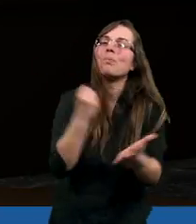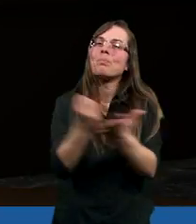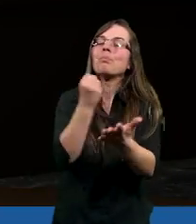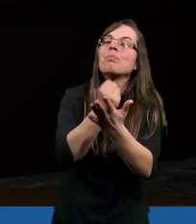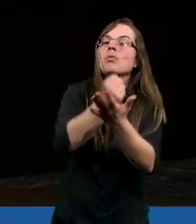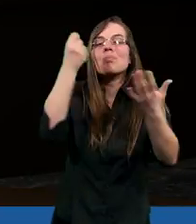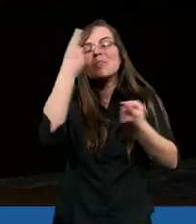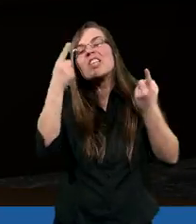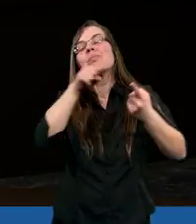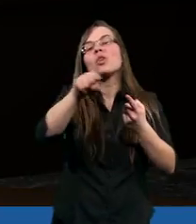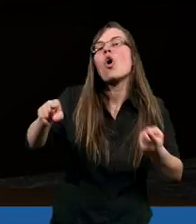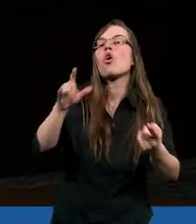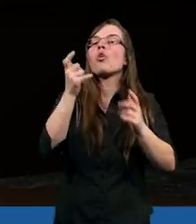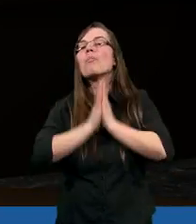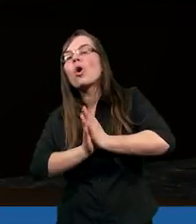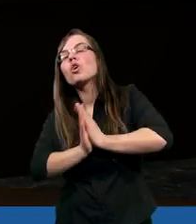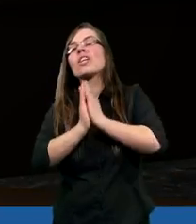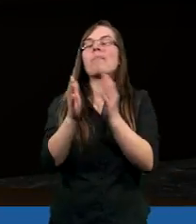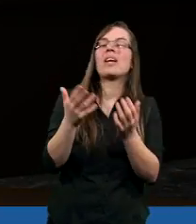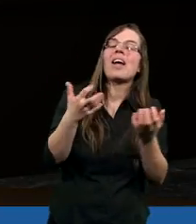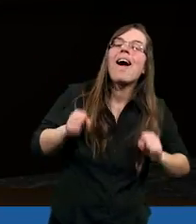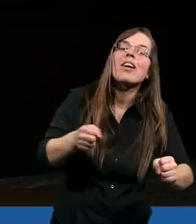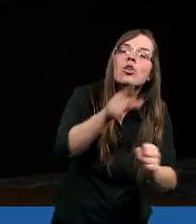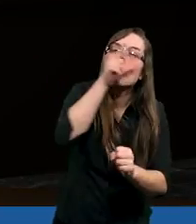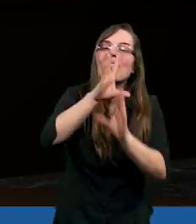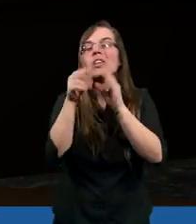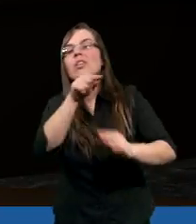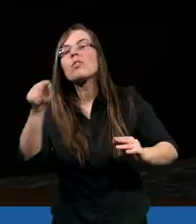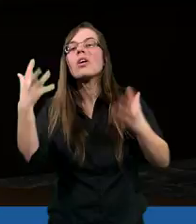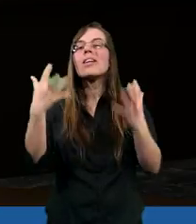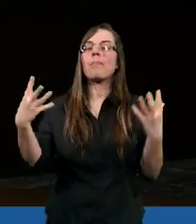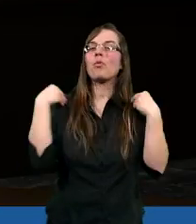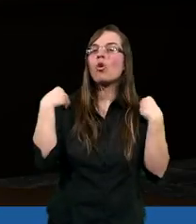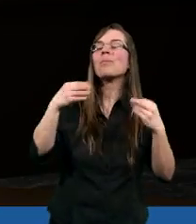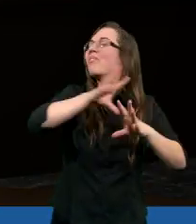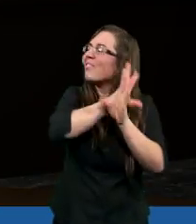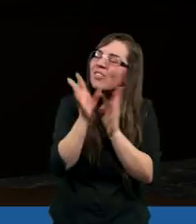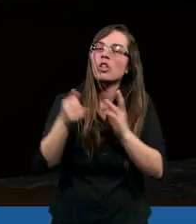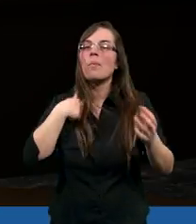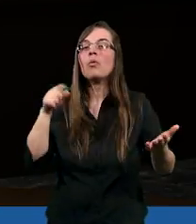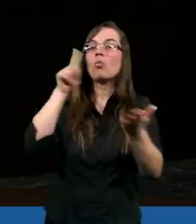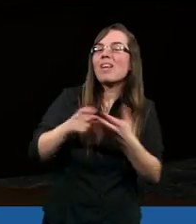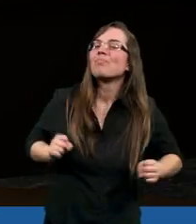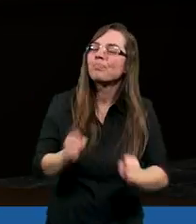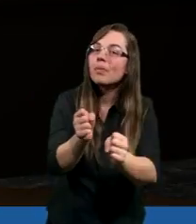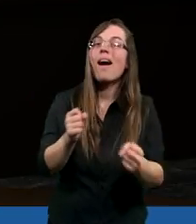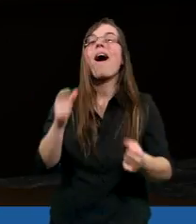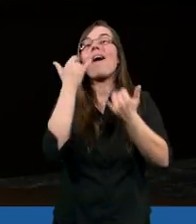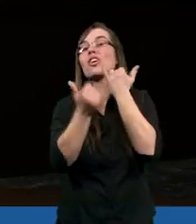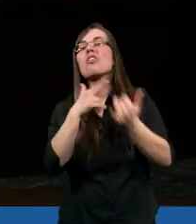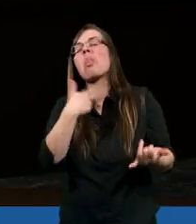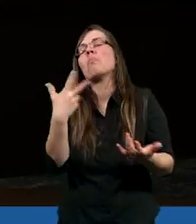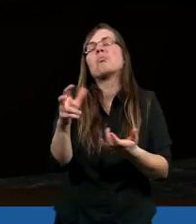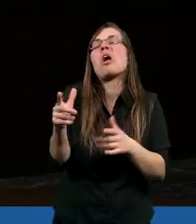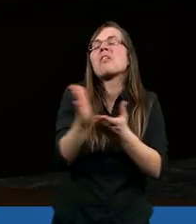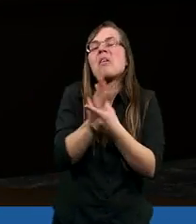bardzo dużo myślimy, o tym mówimy, o to prosimy, angażujemy wszystkich ludzi i robimy z naszej strony wszystko, żeby to się udało. Jeżeli nam na